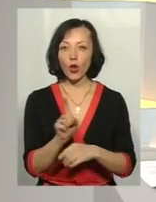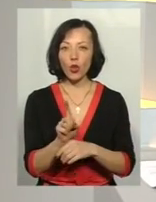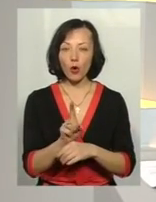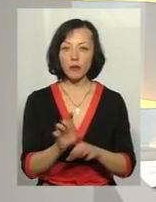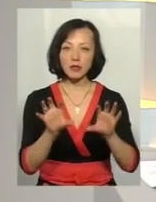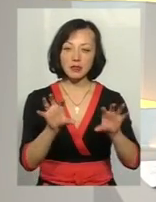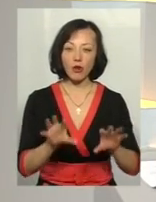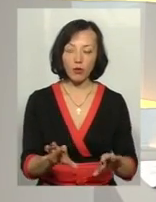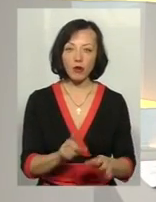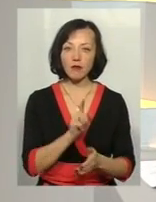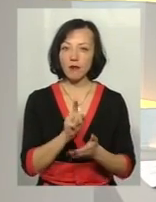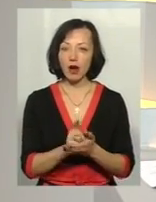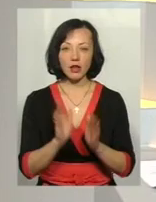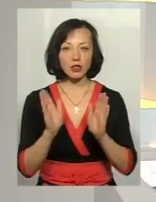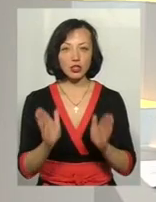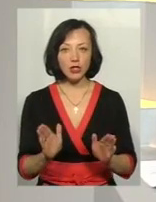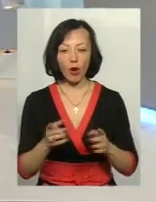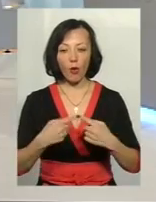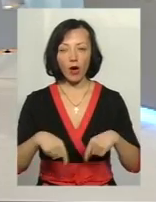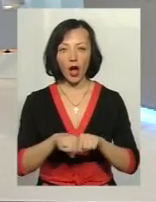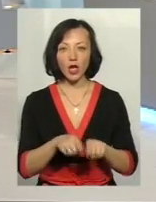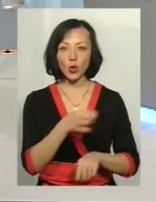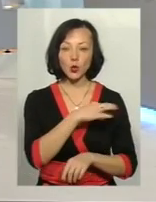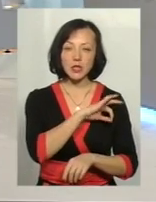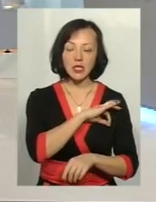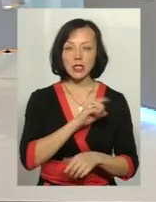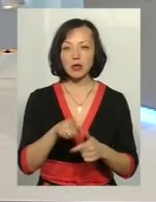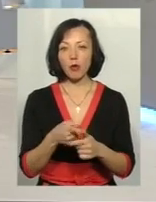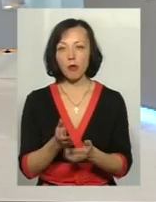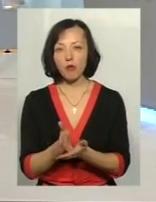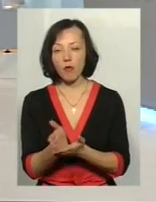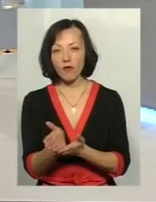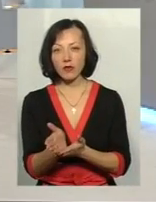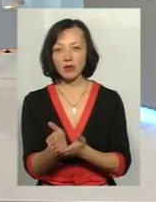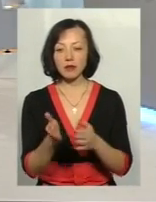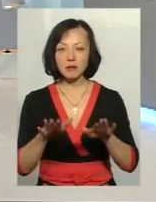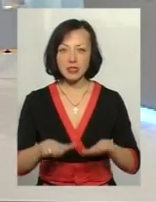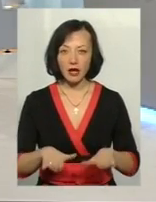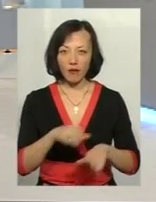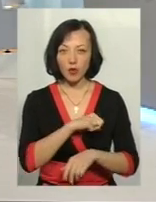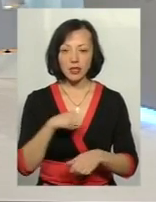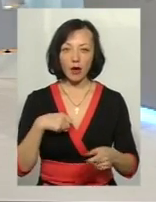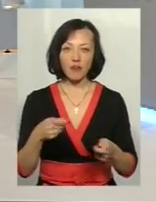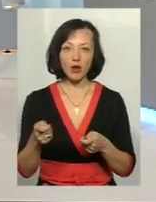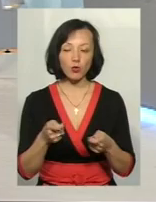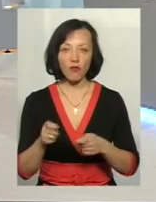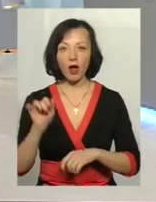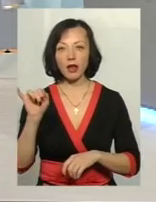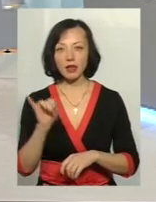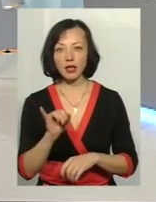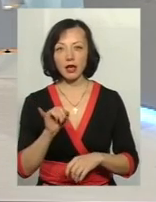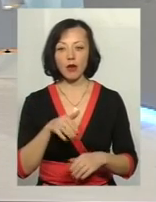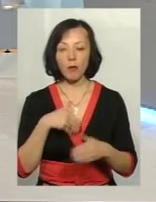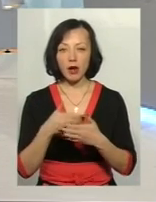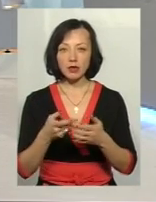законів мають не лише органи юстиції, чи то профільні, і органи місцевого самоврядування, і, власне,